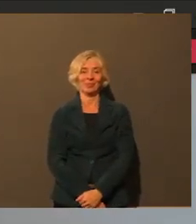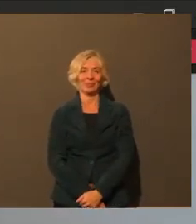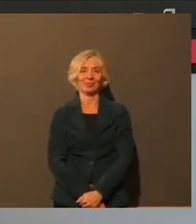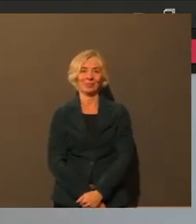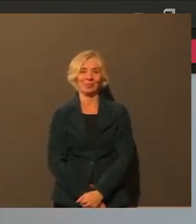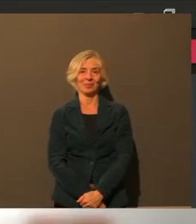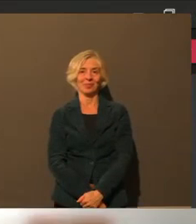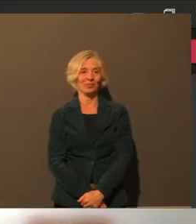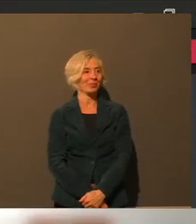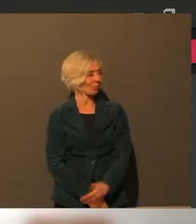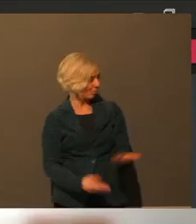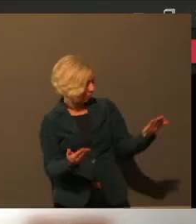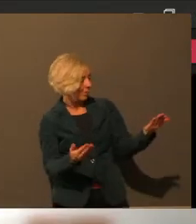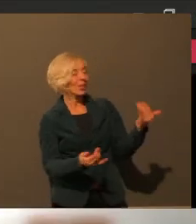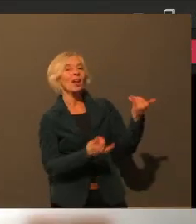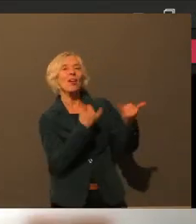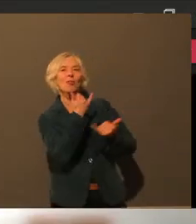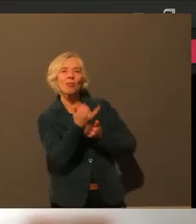Frau Kaltja.